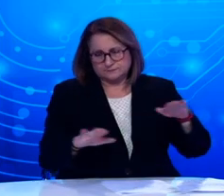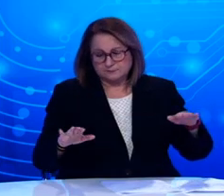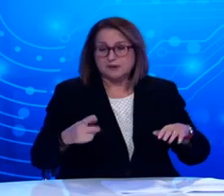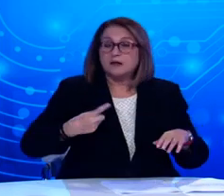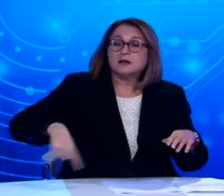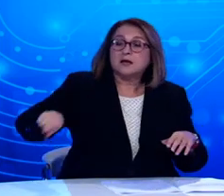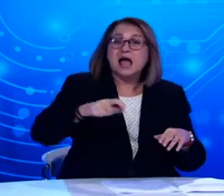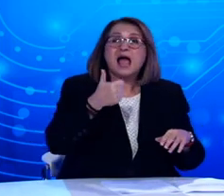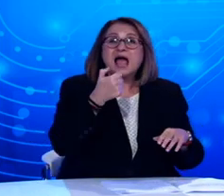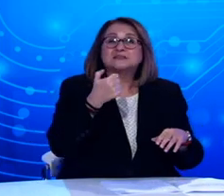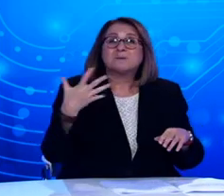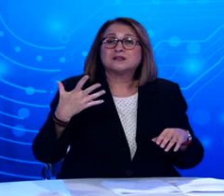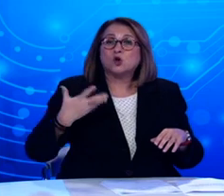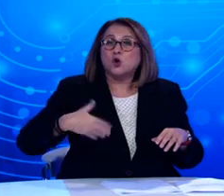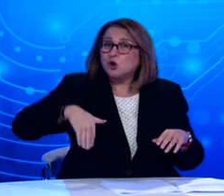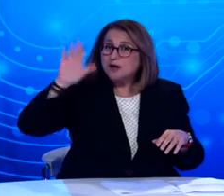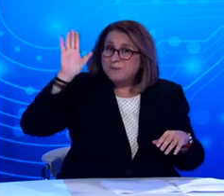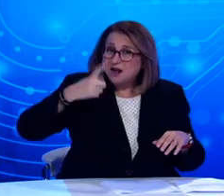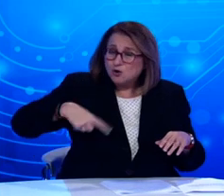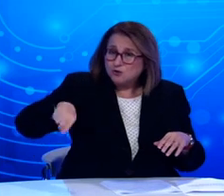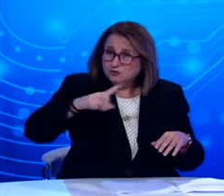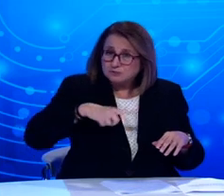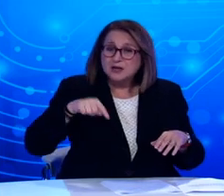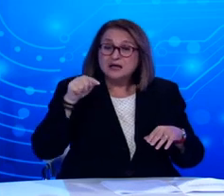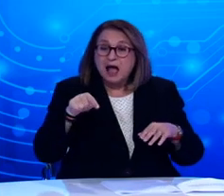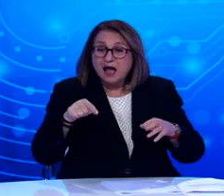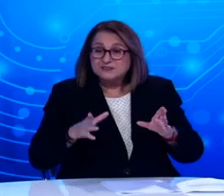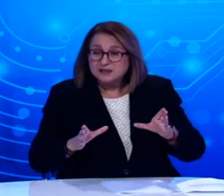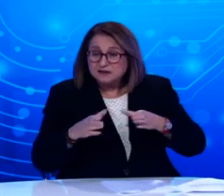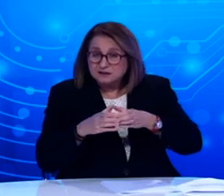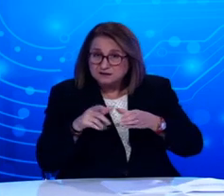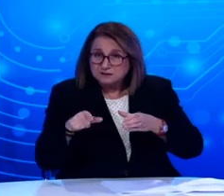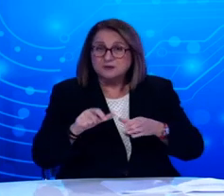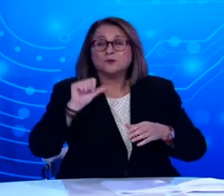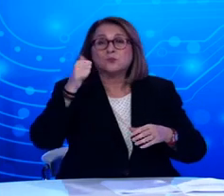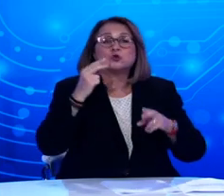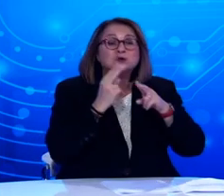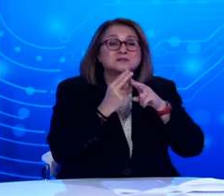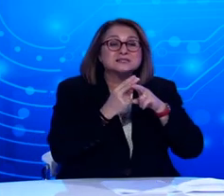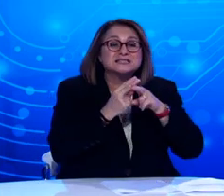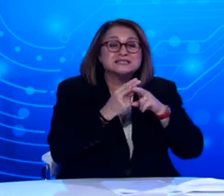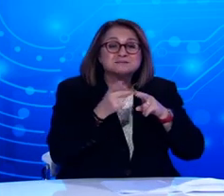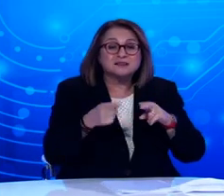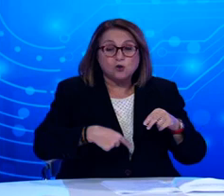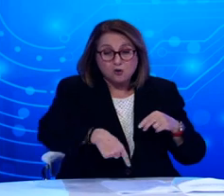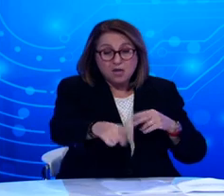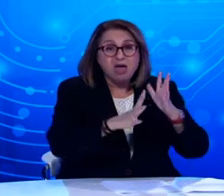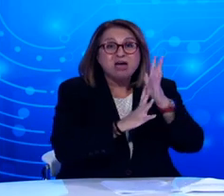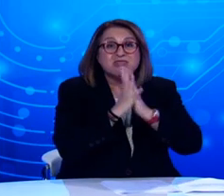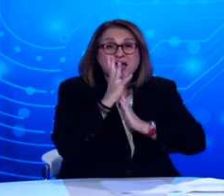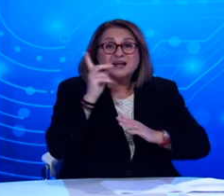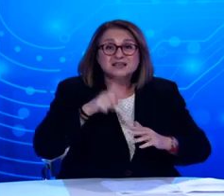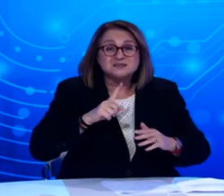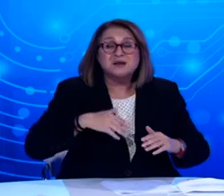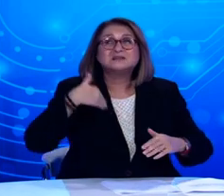και άνω, συστήνεται στους συμπολίτες μας που ανήκουν σε αυτές τις ομάδες πρώτον, να περιορίσουν στις επόμενες 14 μέρες τις